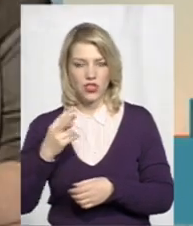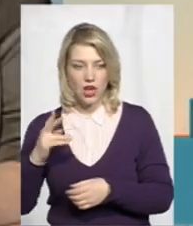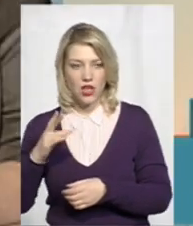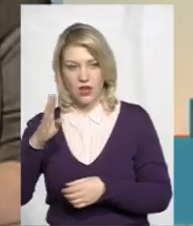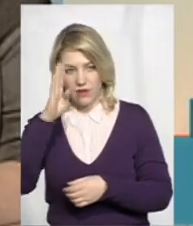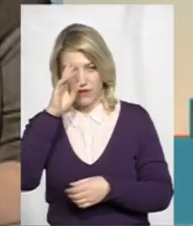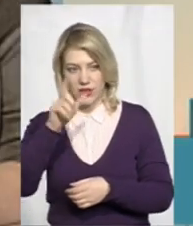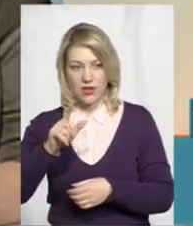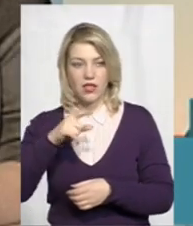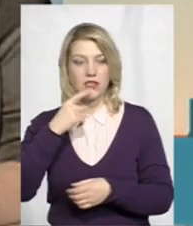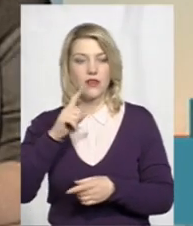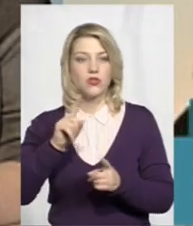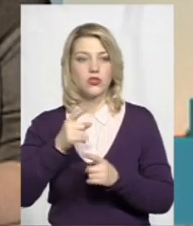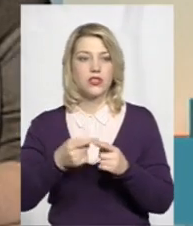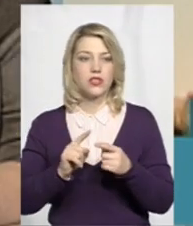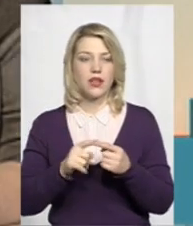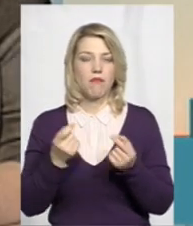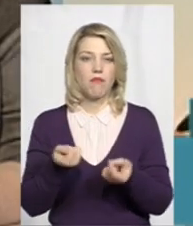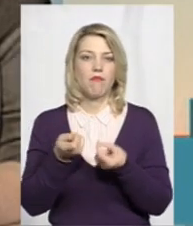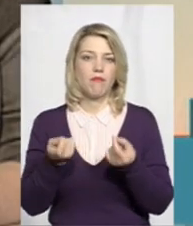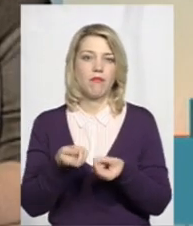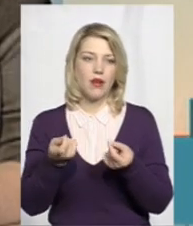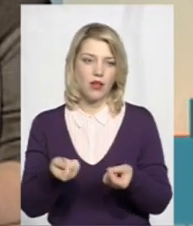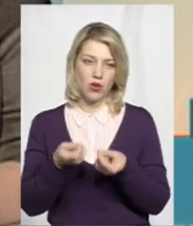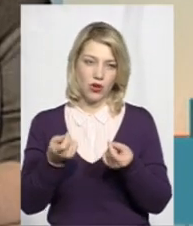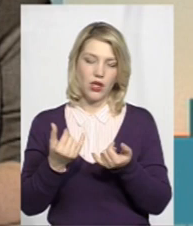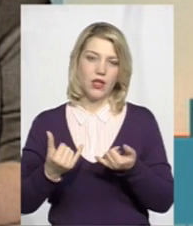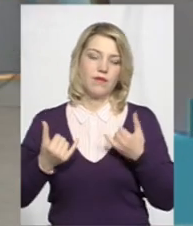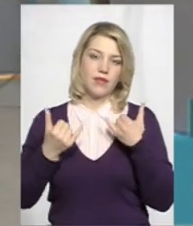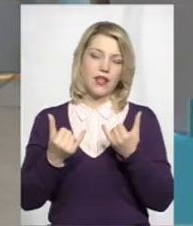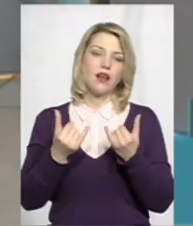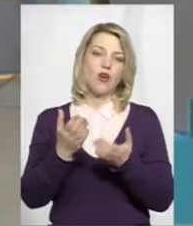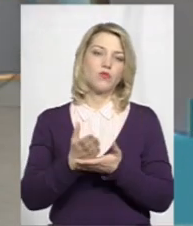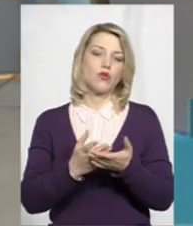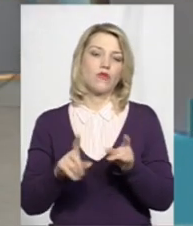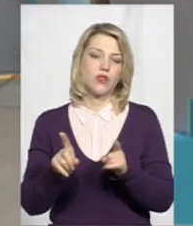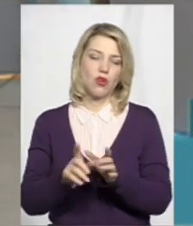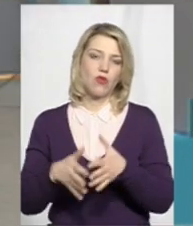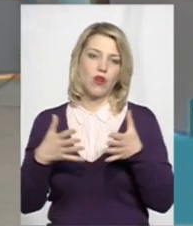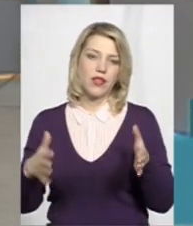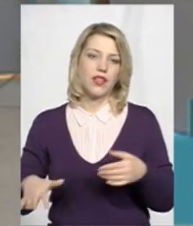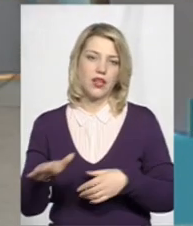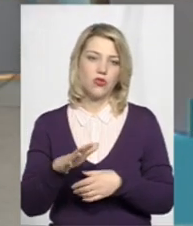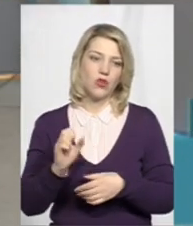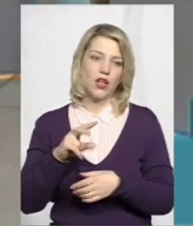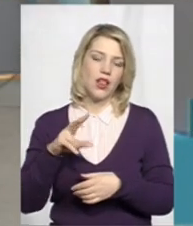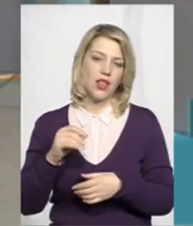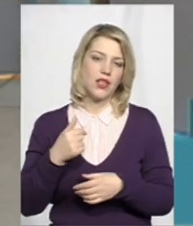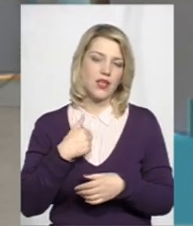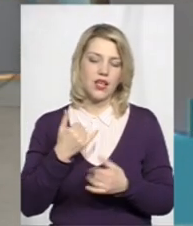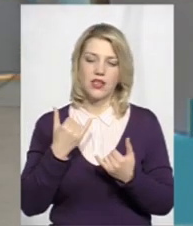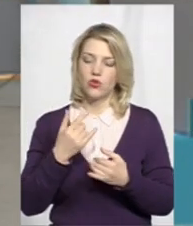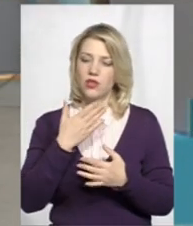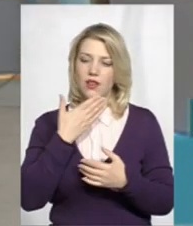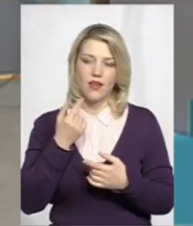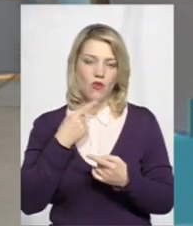це трошечки замалі потужності для обслуговування такої території. Але я сьогодні не